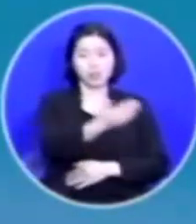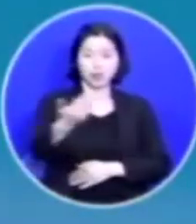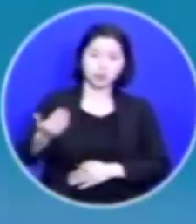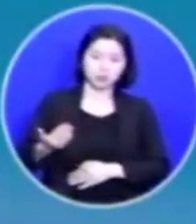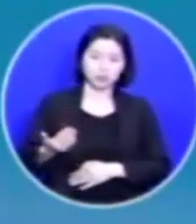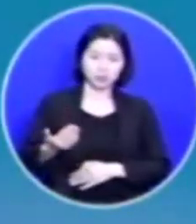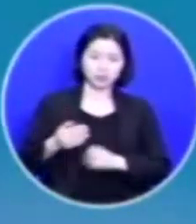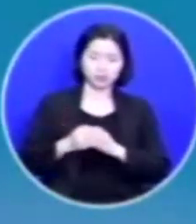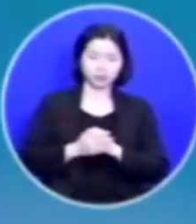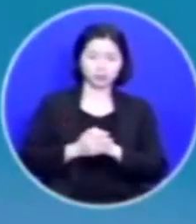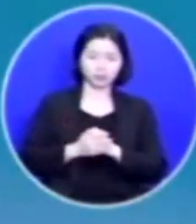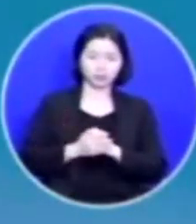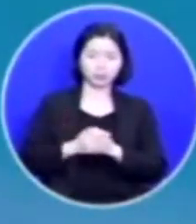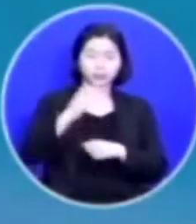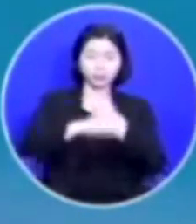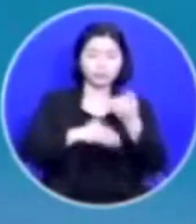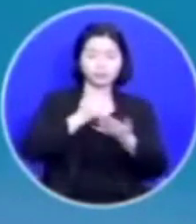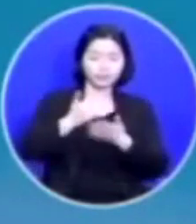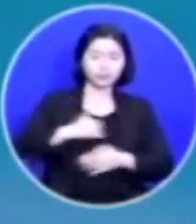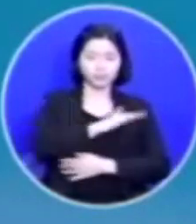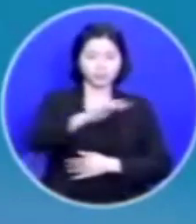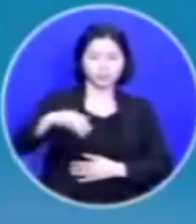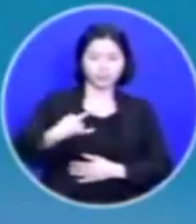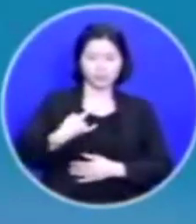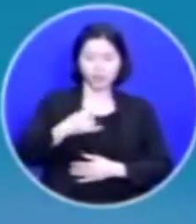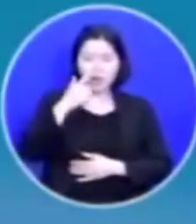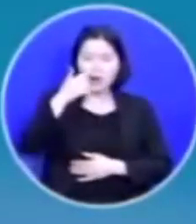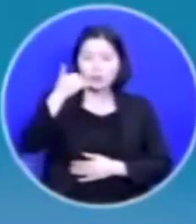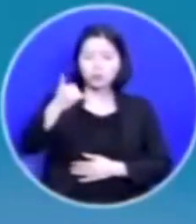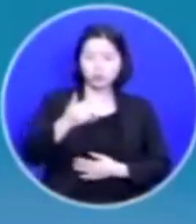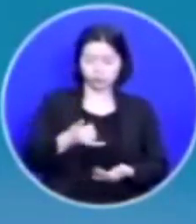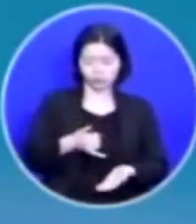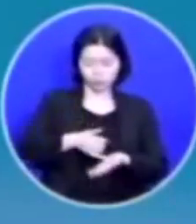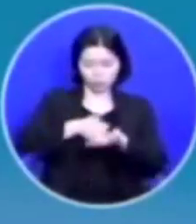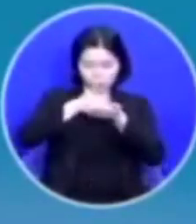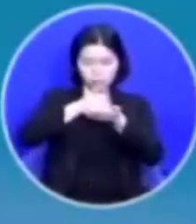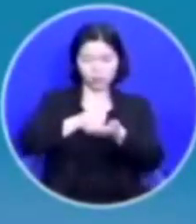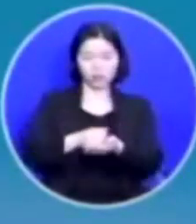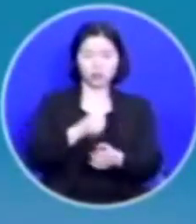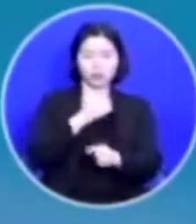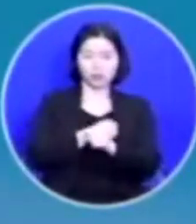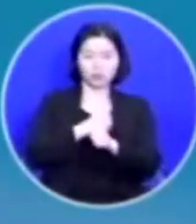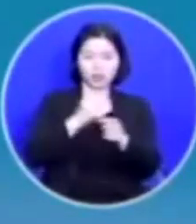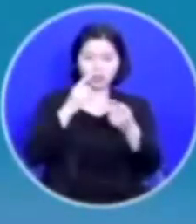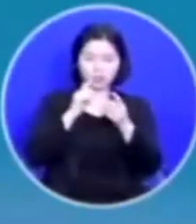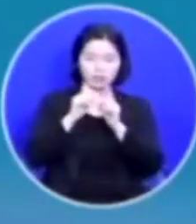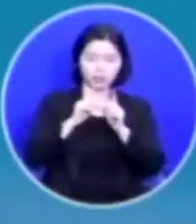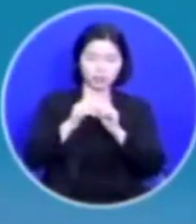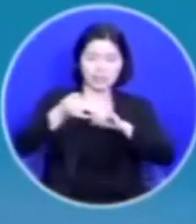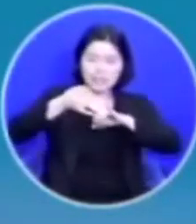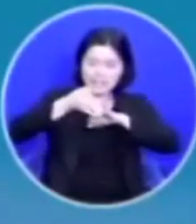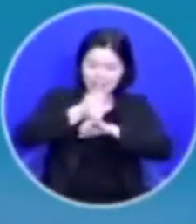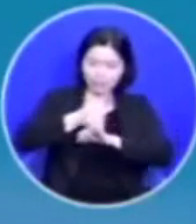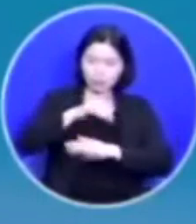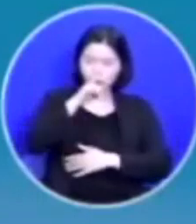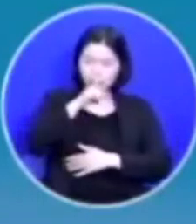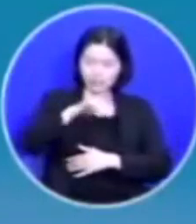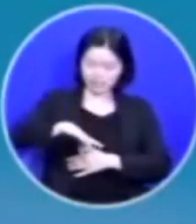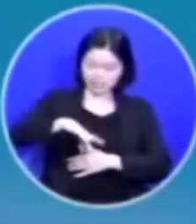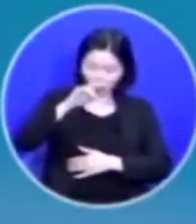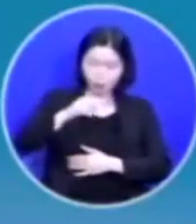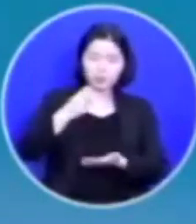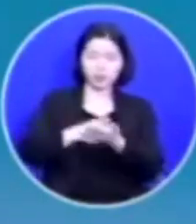여러분 하나님께서 우리에게 부모님을 공경하라고 한 것은 약속이 있는 개명 첫